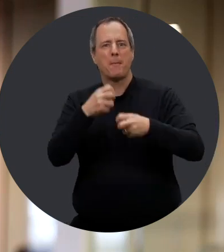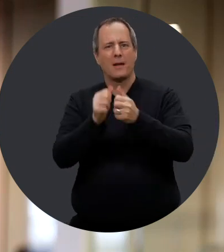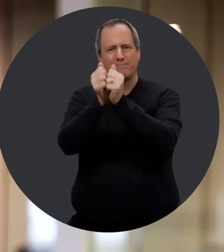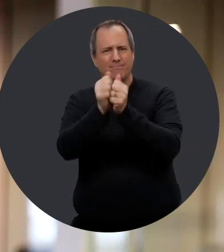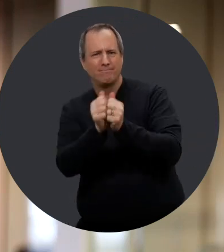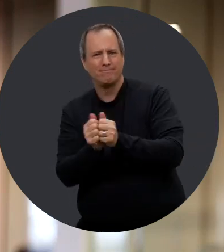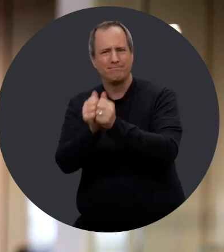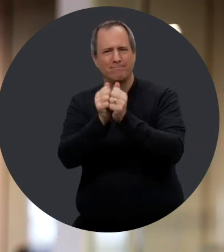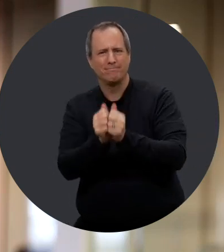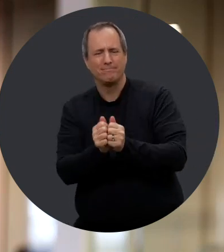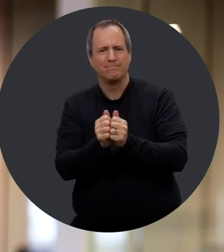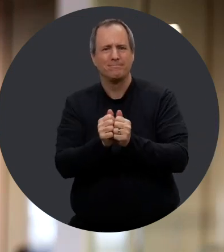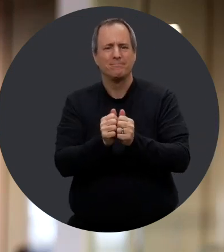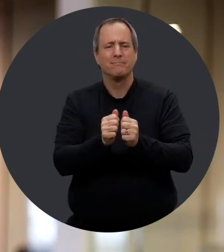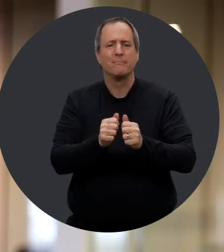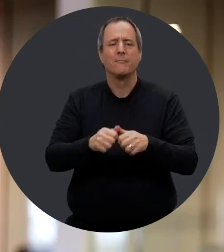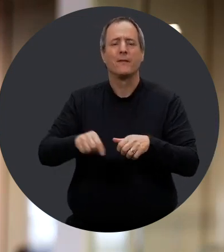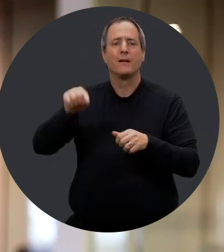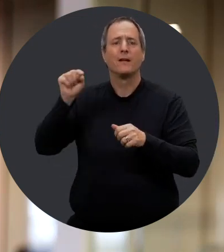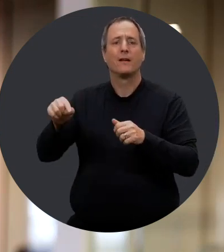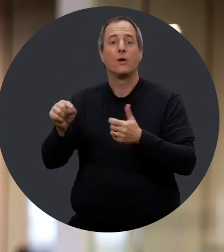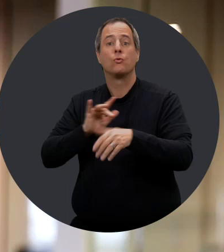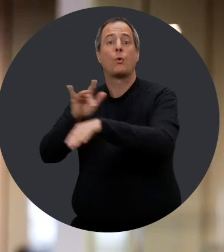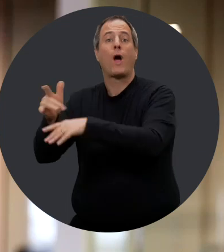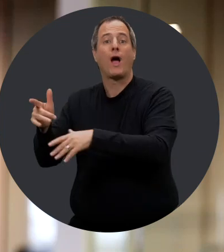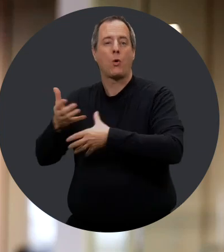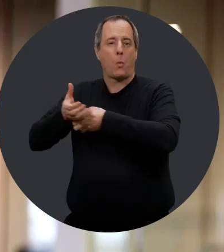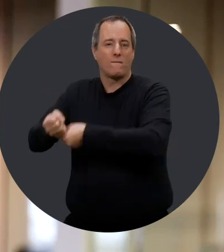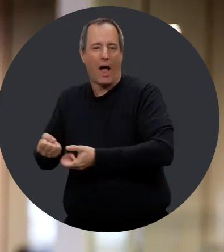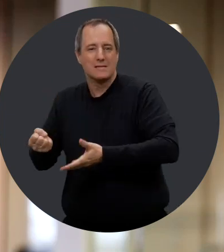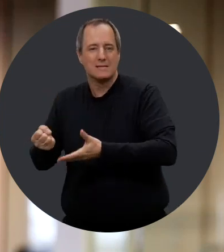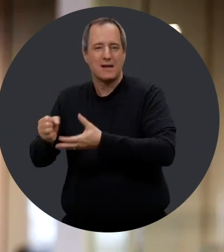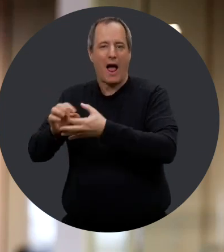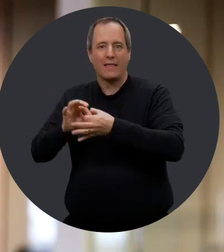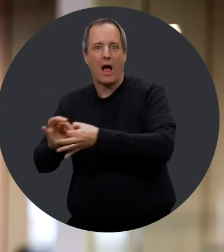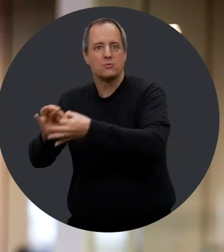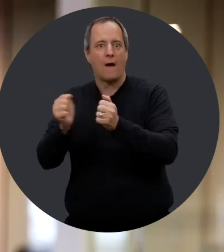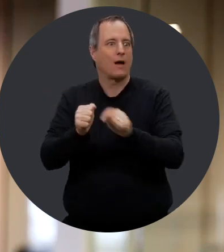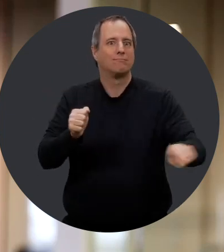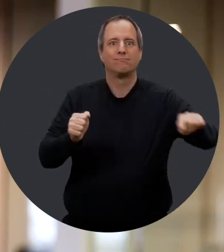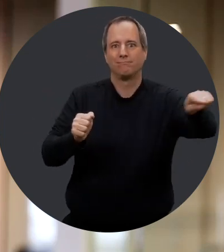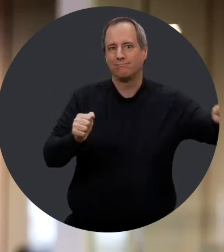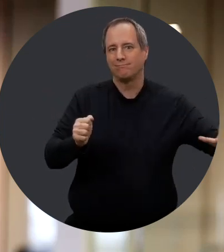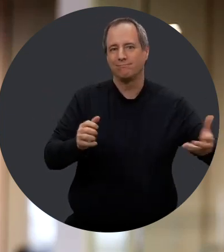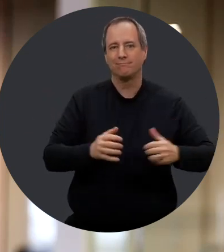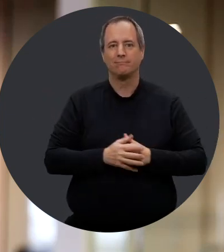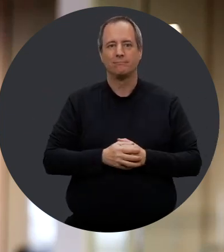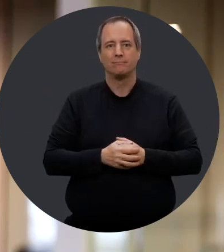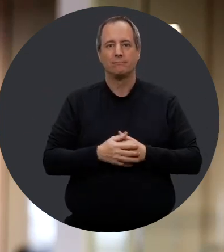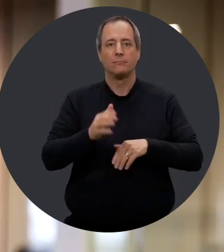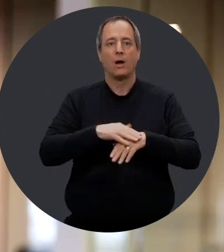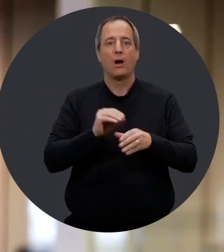qui touchent notamment la confiance, qui touchent notamment l'interaction avec les autres.